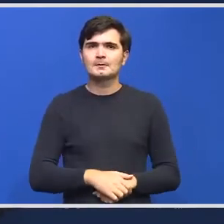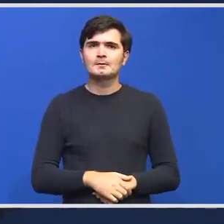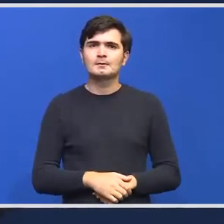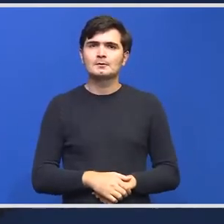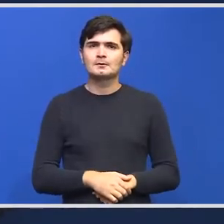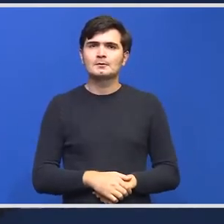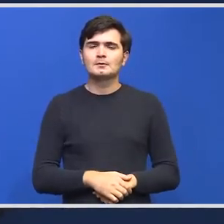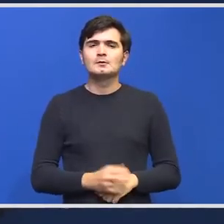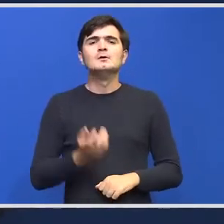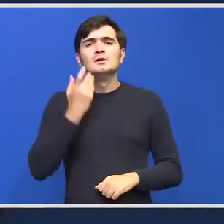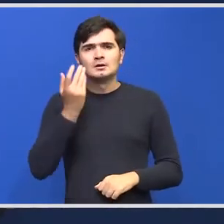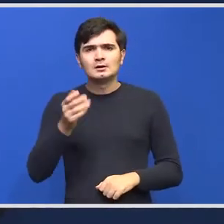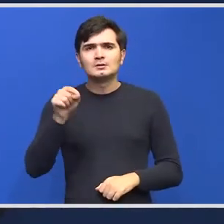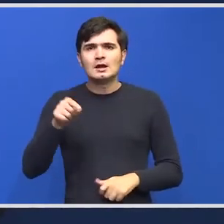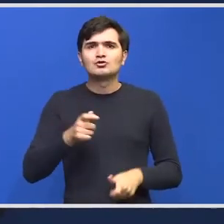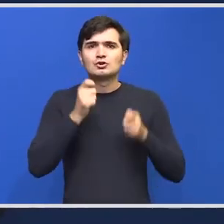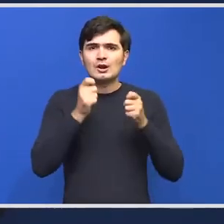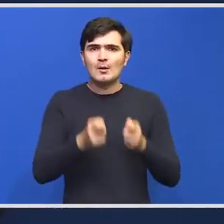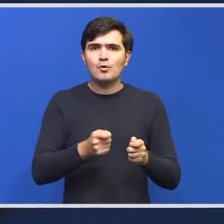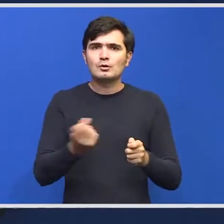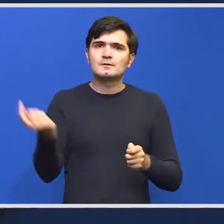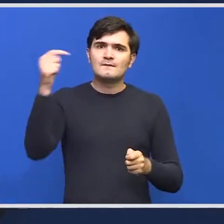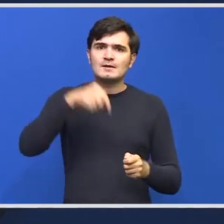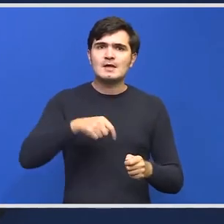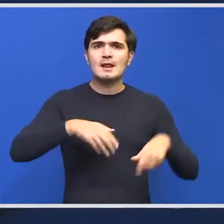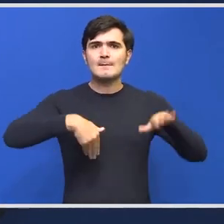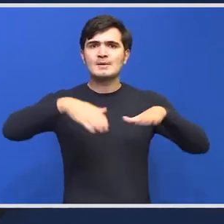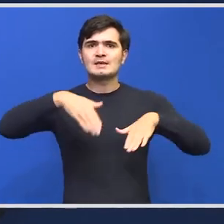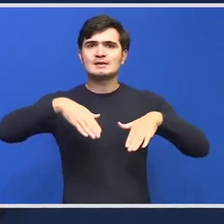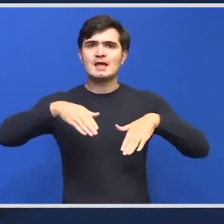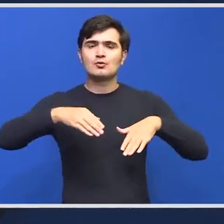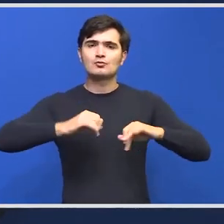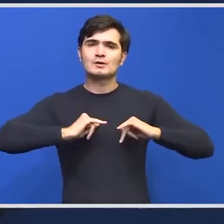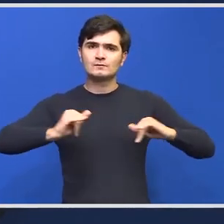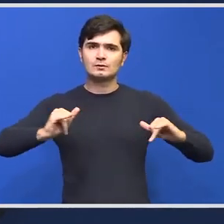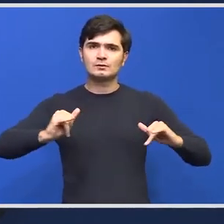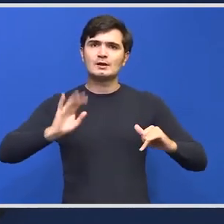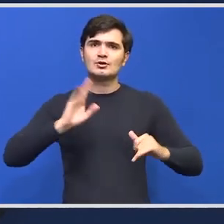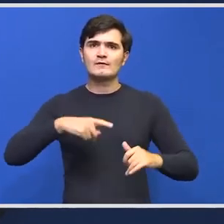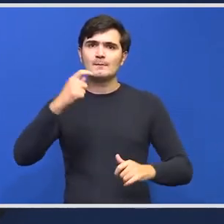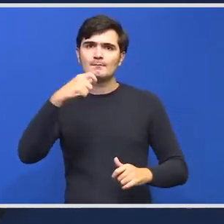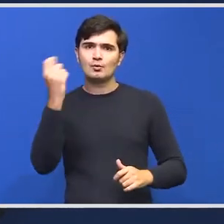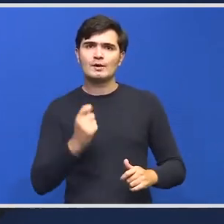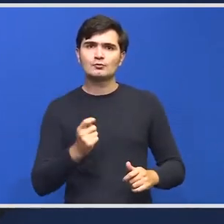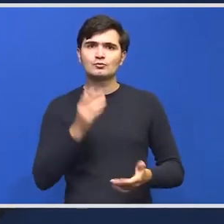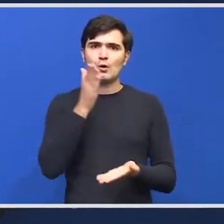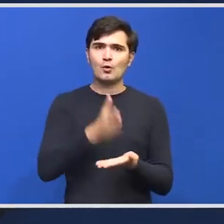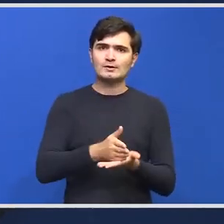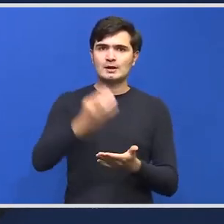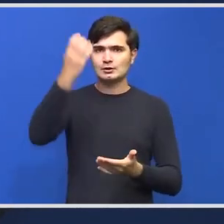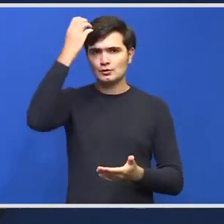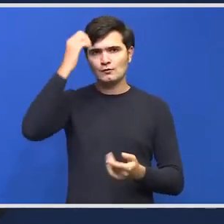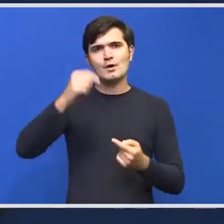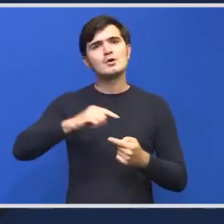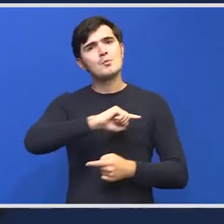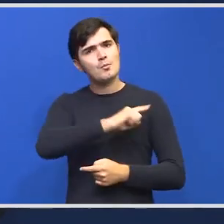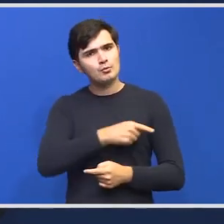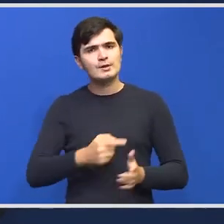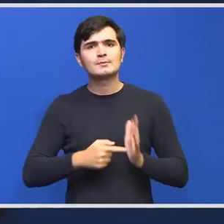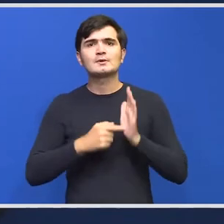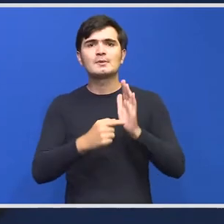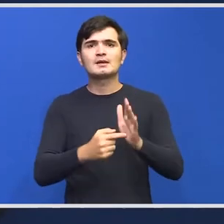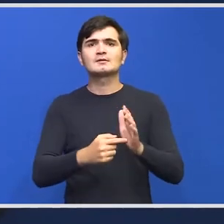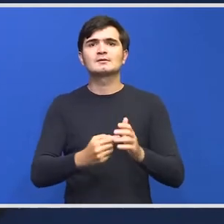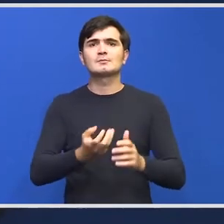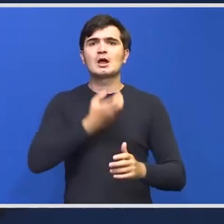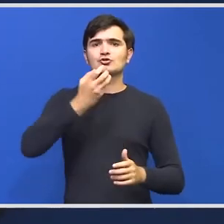În momentul în care acest raport vine la Ministerul Dezvoltării cu proiectul de HG, putem să-l prezentăm în ședința